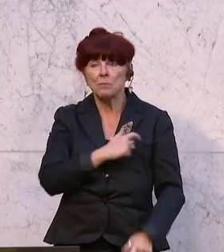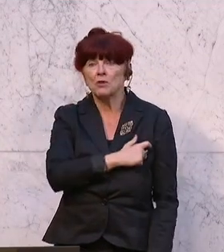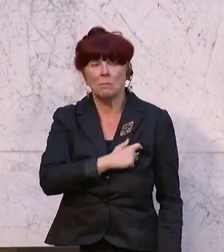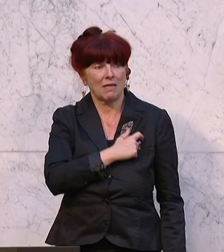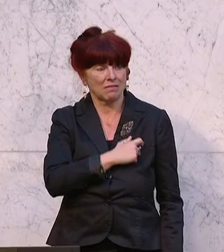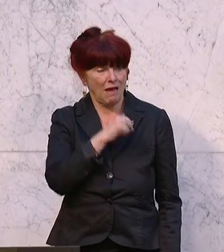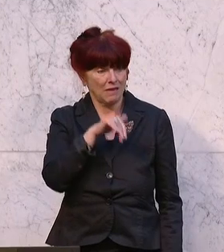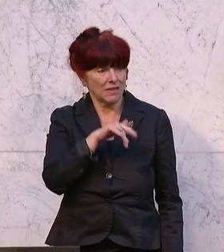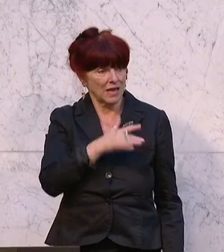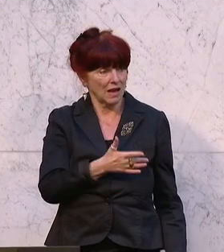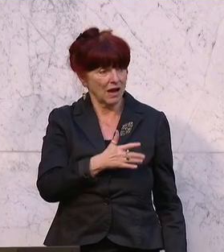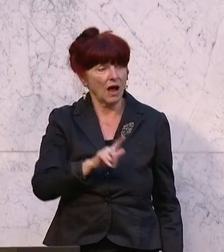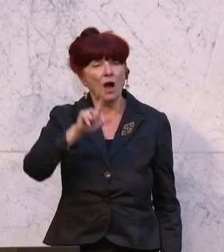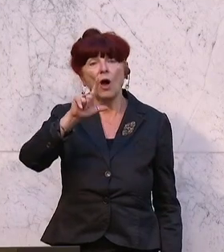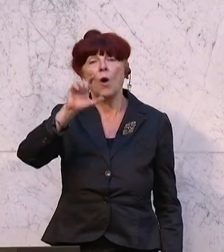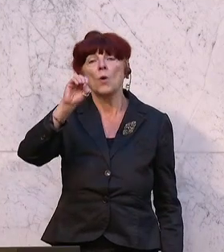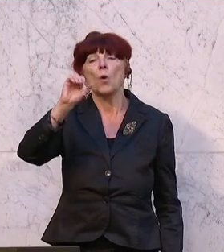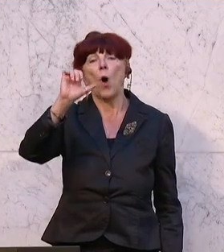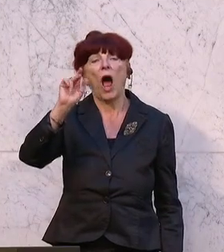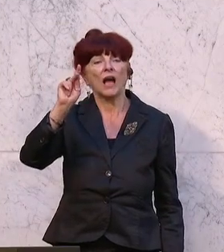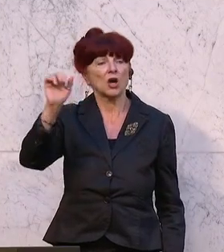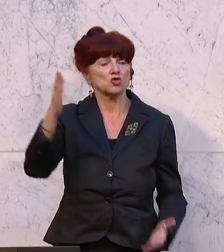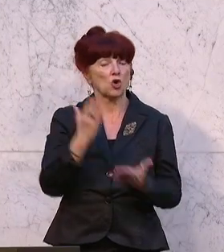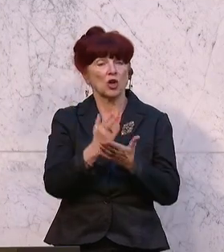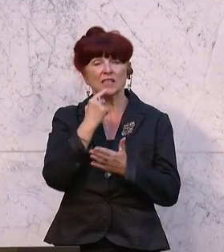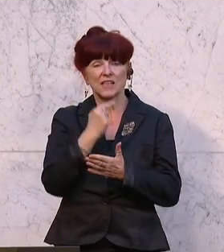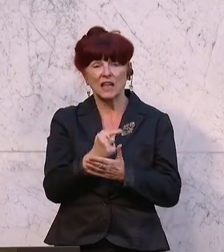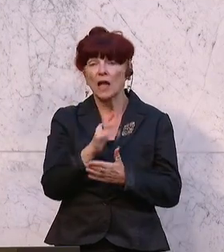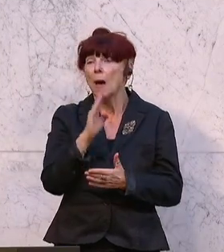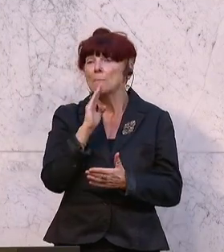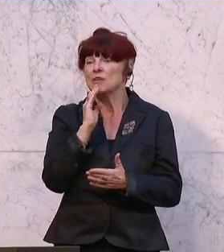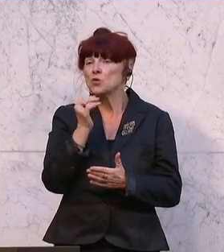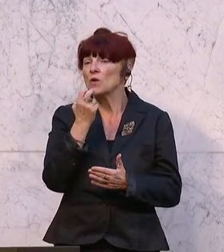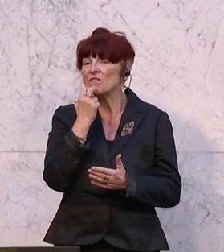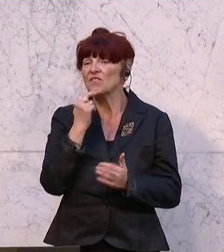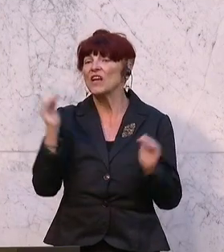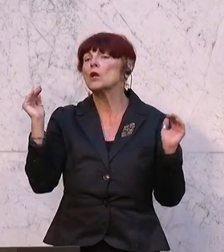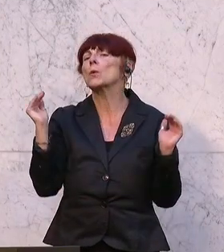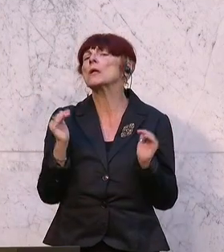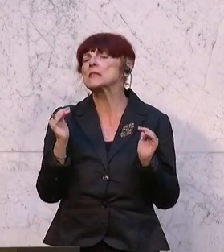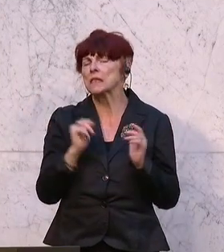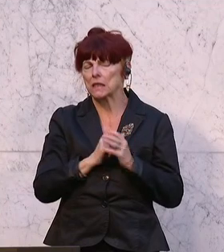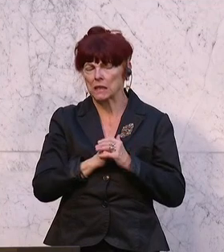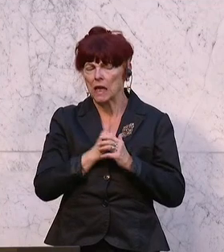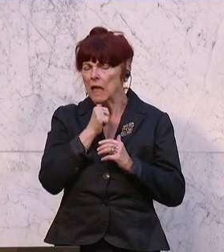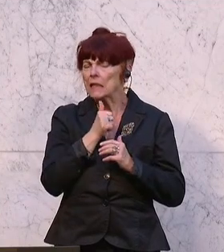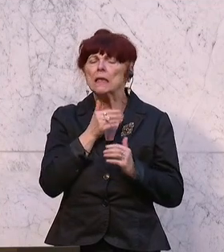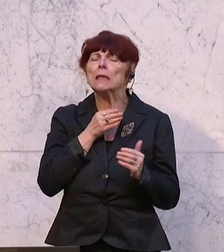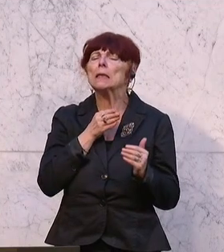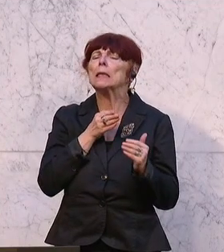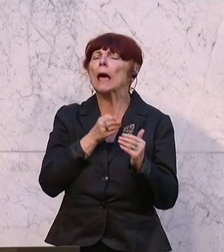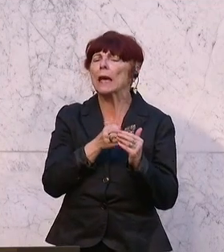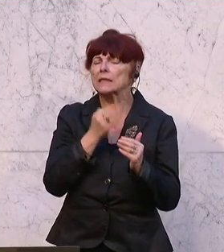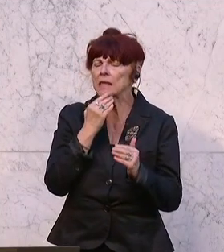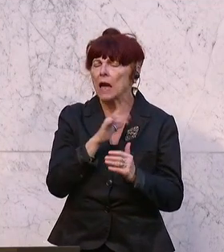Luacker sagt es eh deutlich, wir wollen die Pensionen kürzen. Die sagen es nicht so direkt, sondern sie machen es leise und langsam.